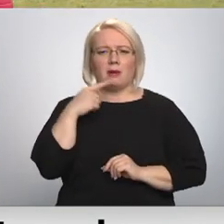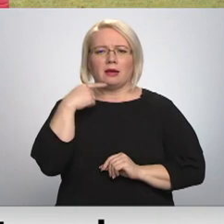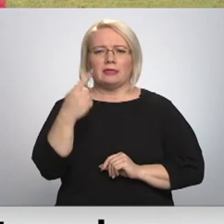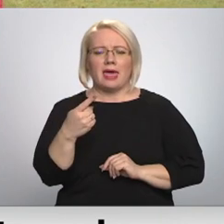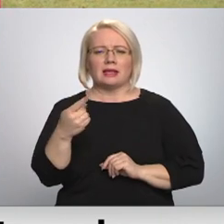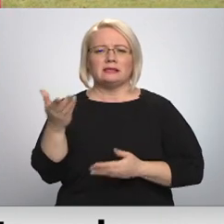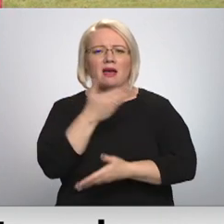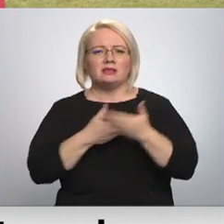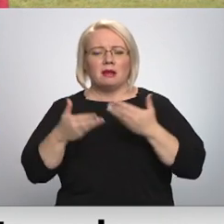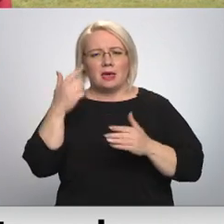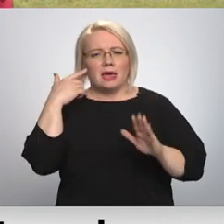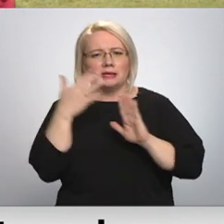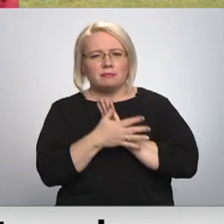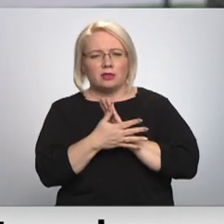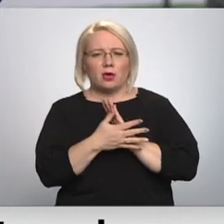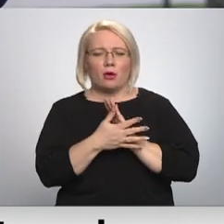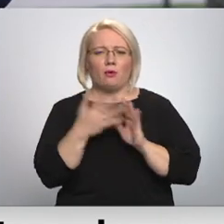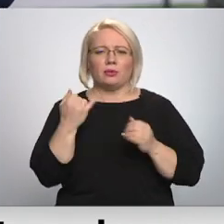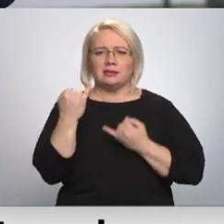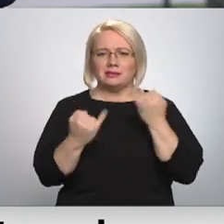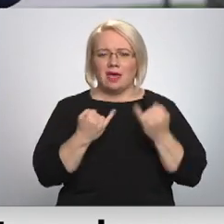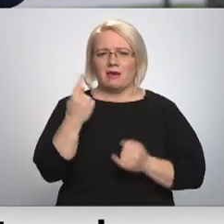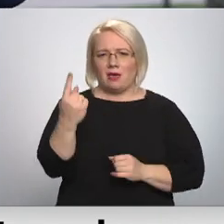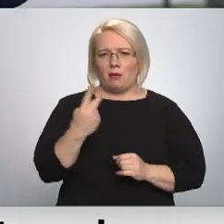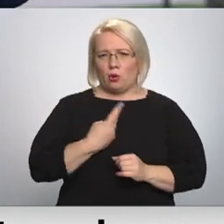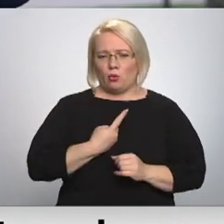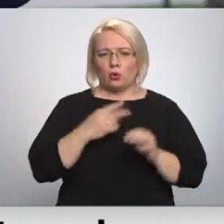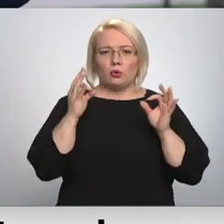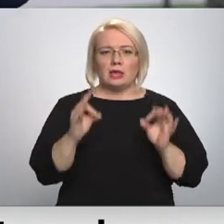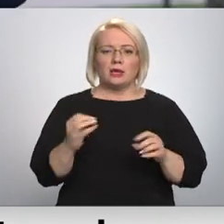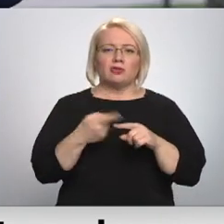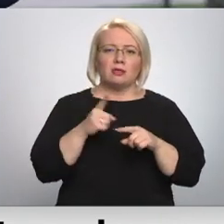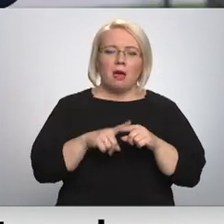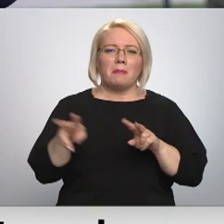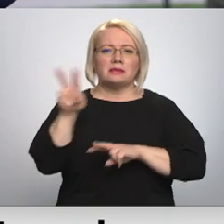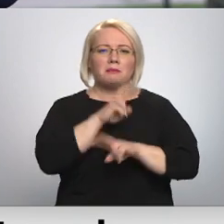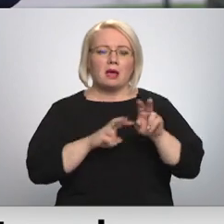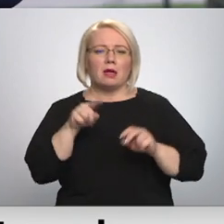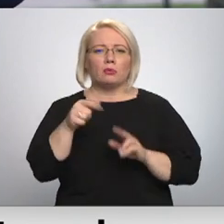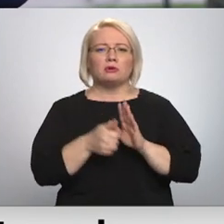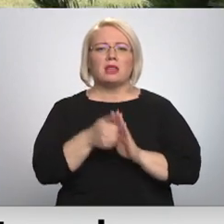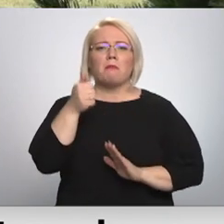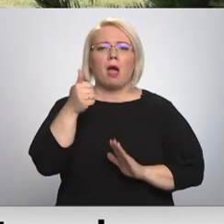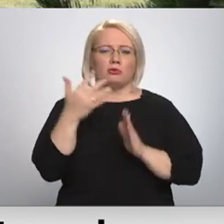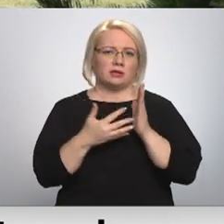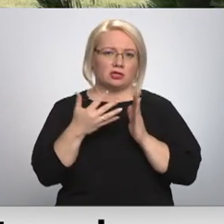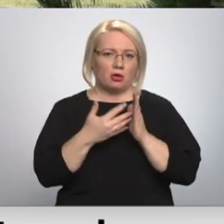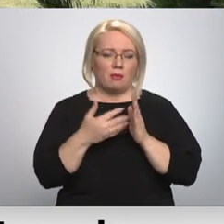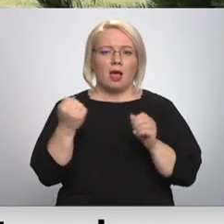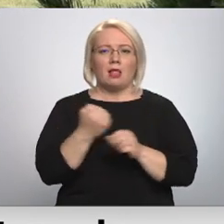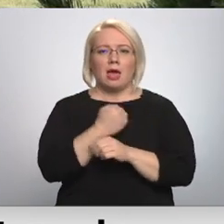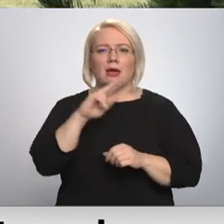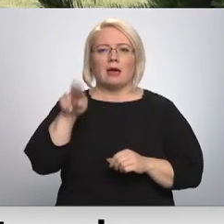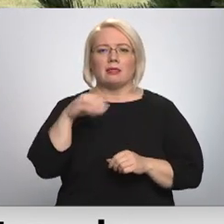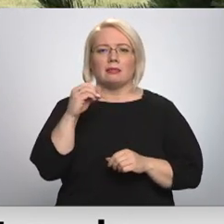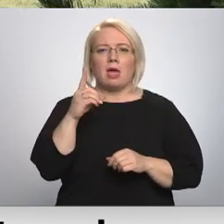saustarpējā, sapratnē un cieņā vienam pret otru. Tieši tāpēc mēs meklējam šos labākos risinājumus. Lai gan depo